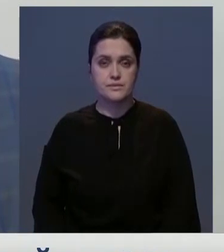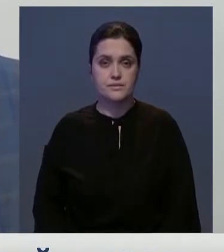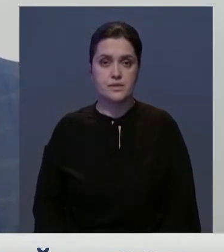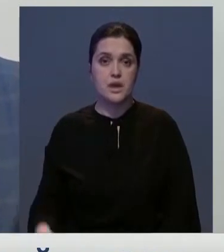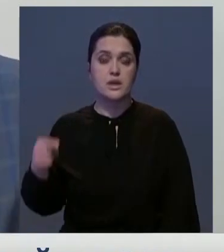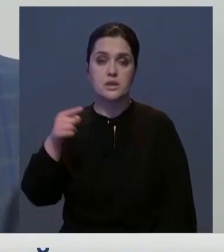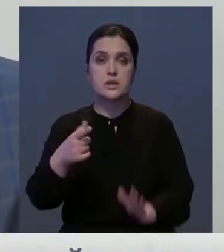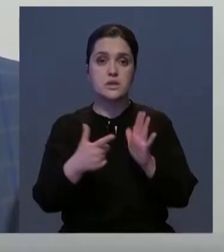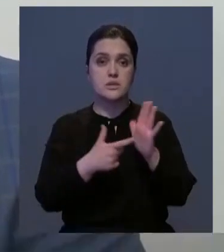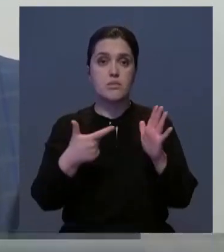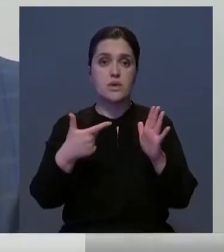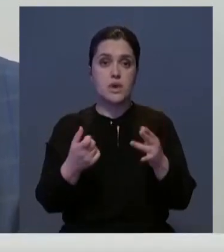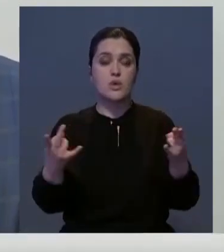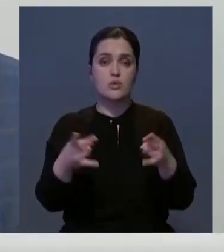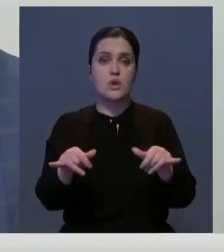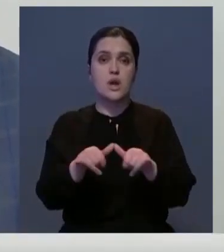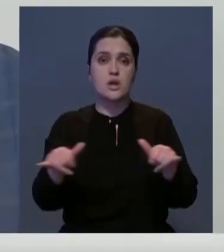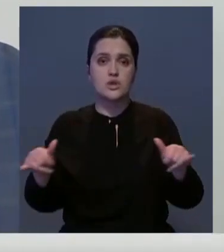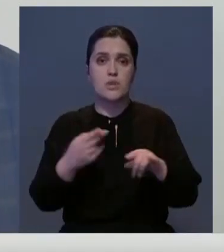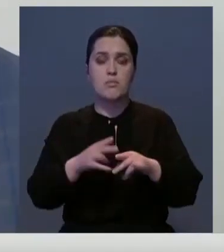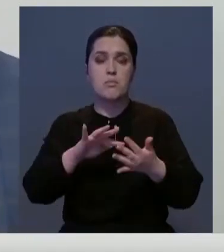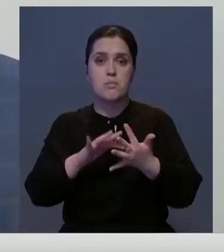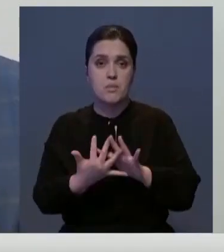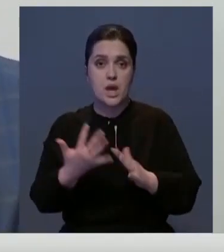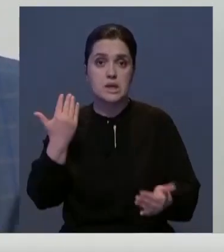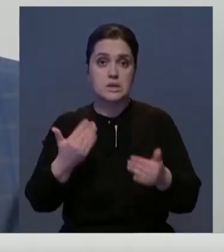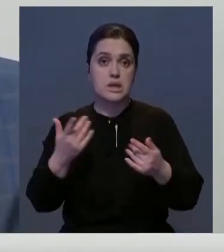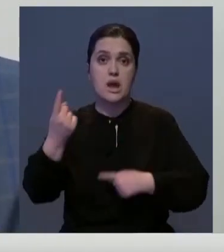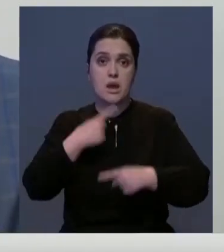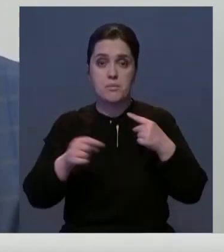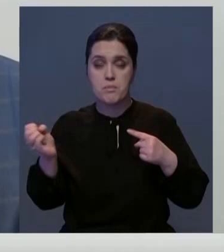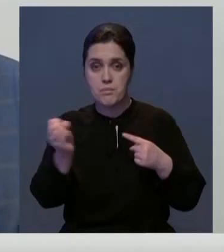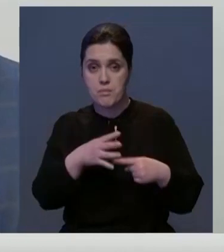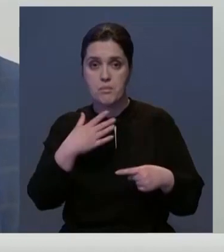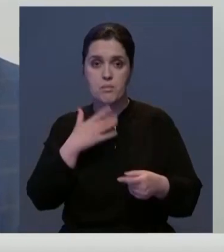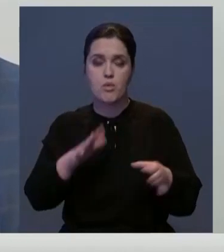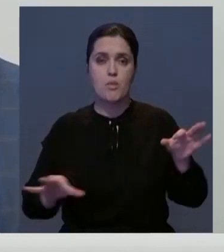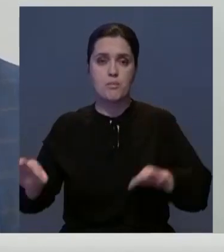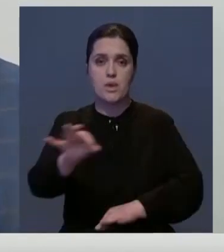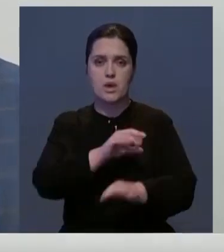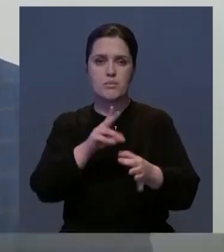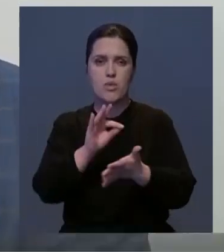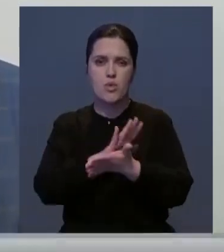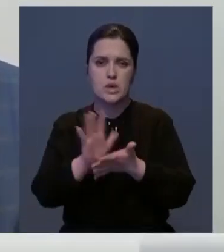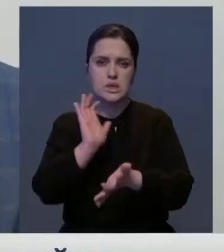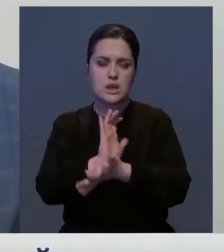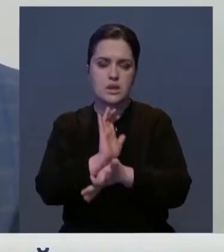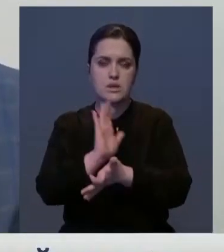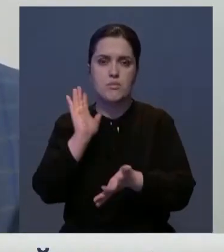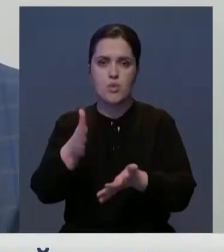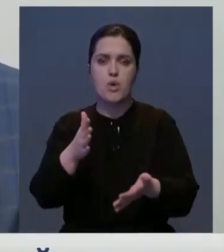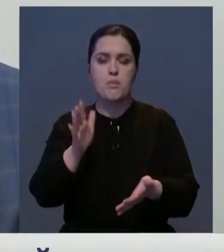1700 гектаров нужно для расширения поселка. В случае возврата этих площадей разработаем проект по утилизации мусора и проведем